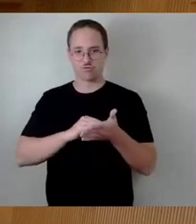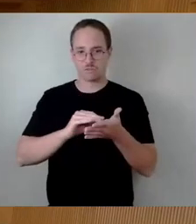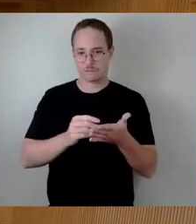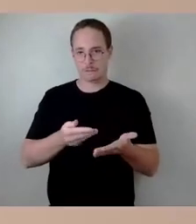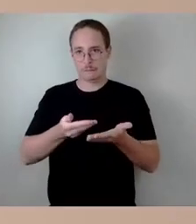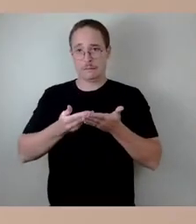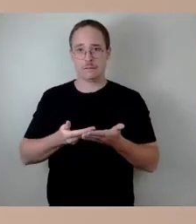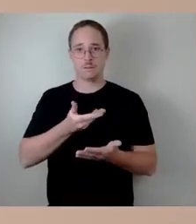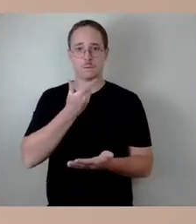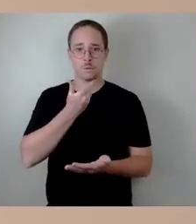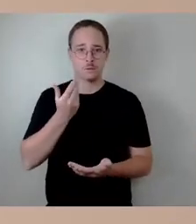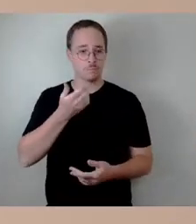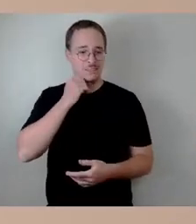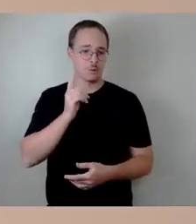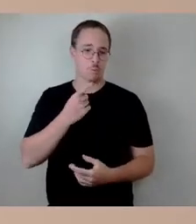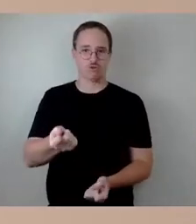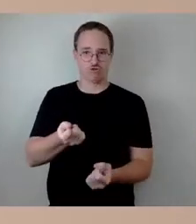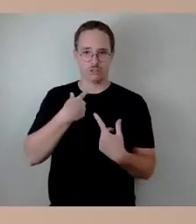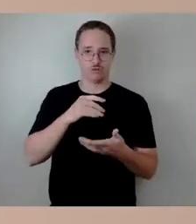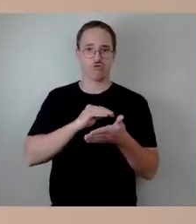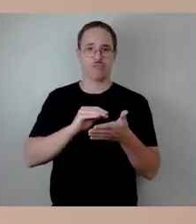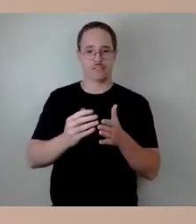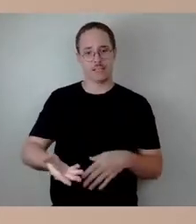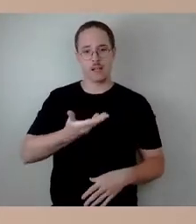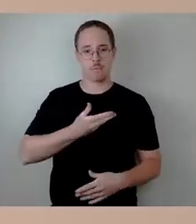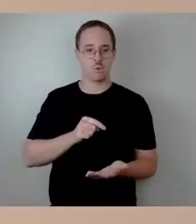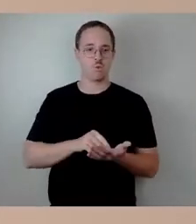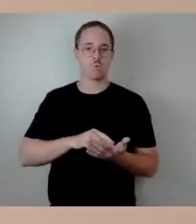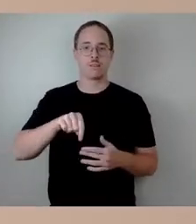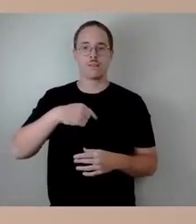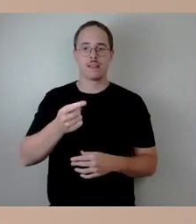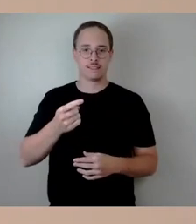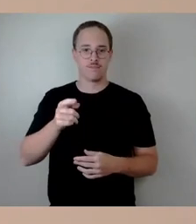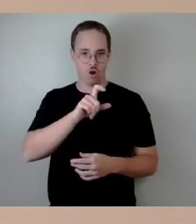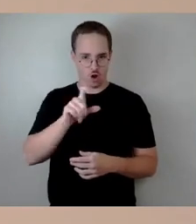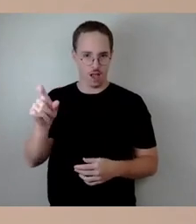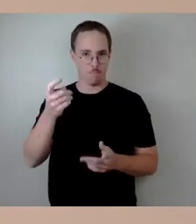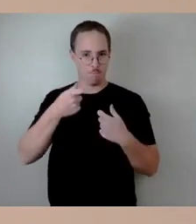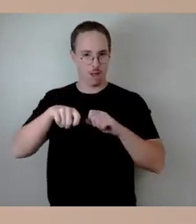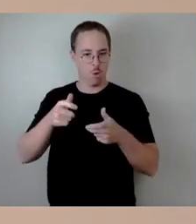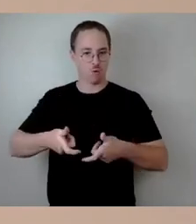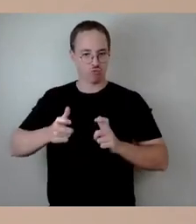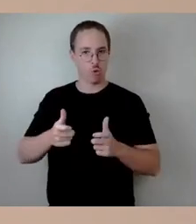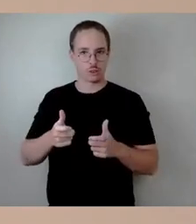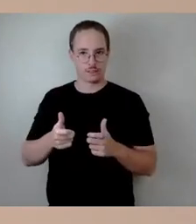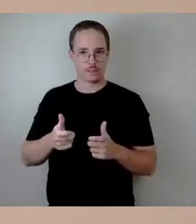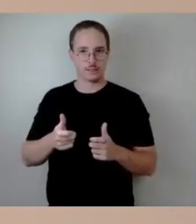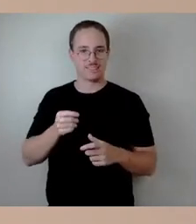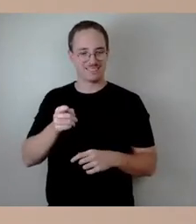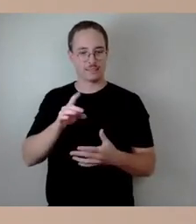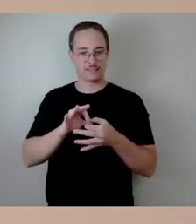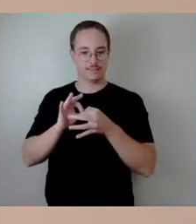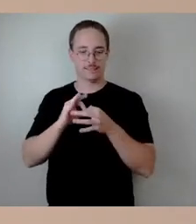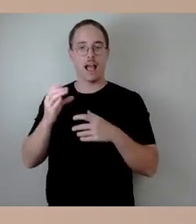weil wir ja im nichtöffentlichen Teil im Bauausschuss nächste Woche zum Thema Carola-Brücke umfangreich